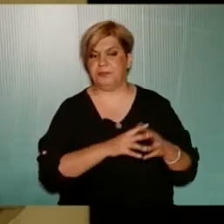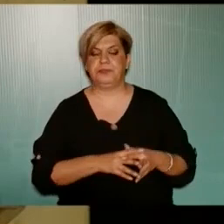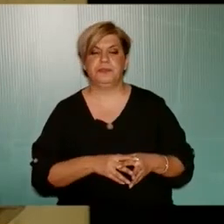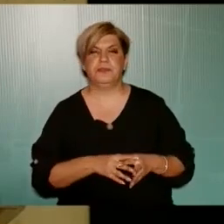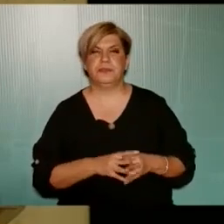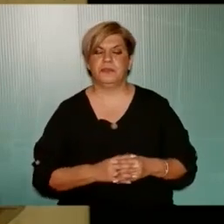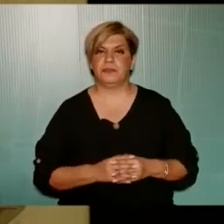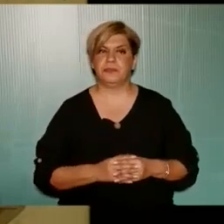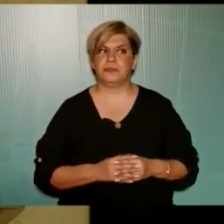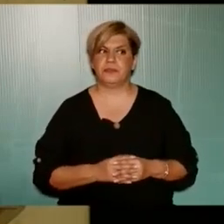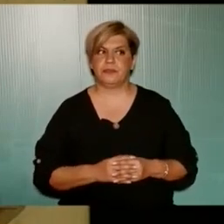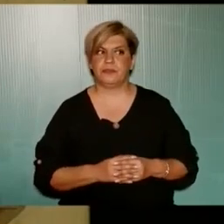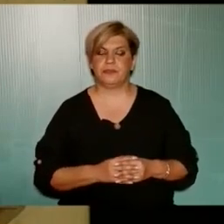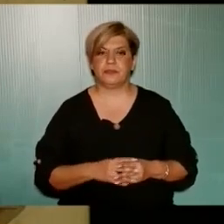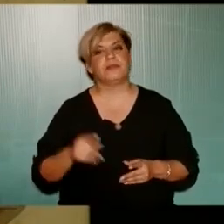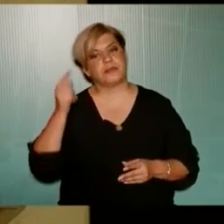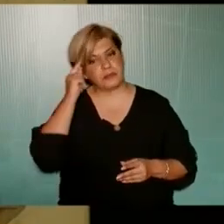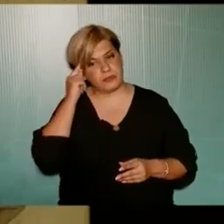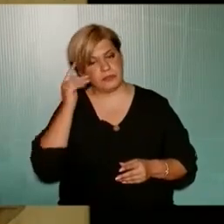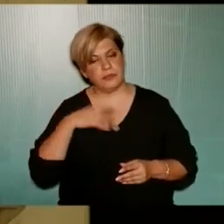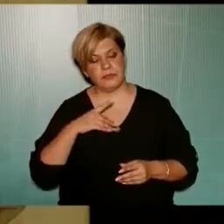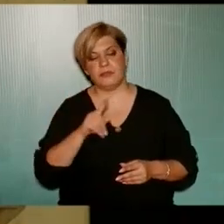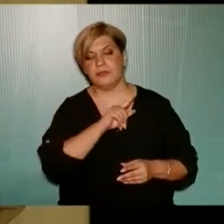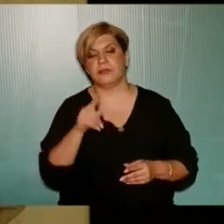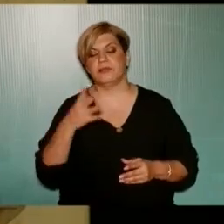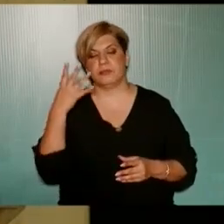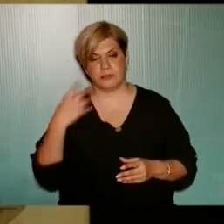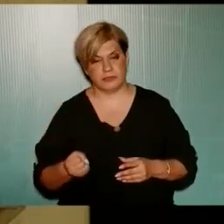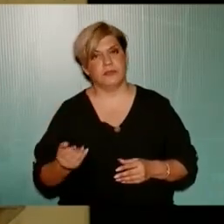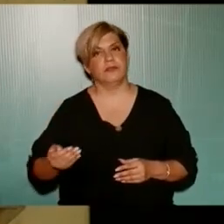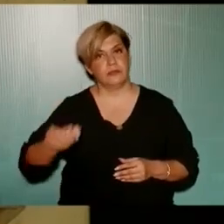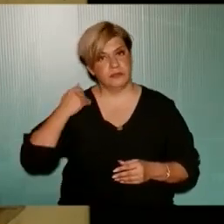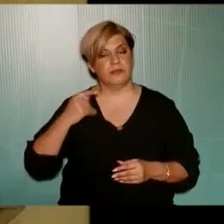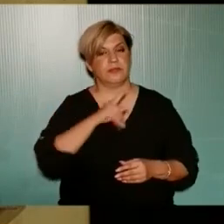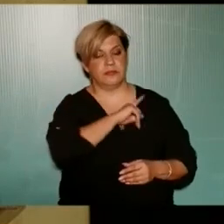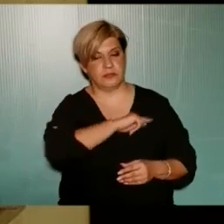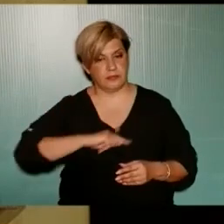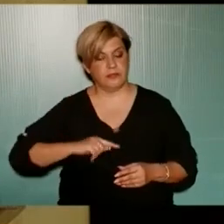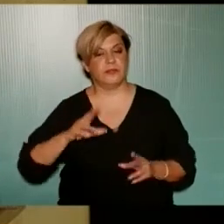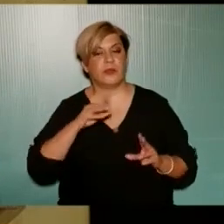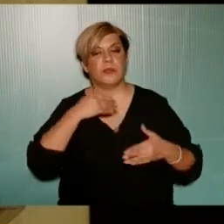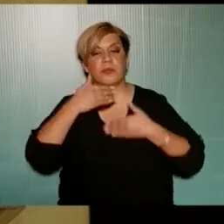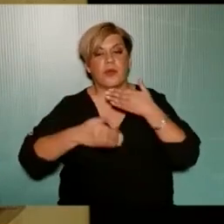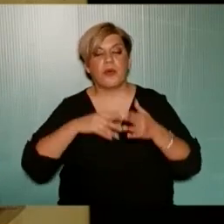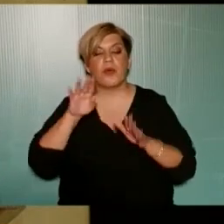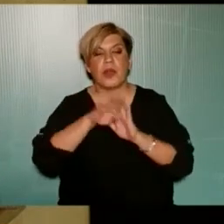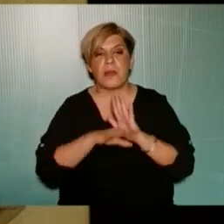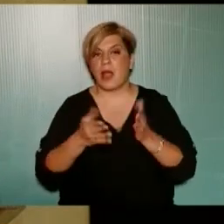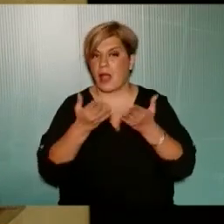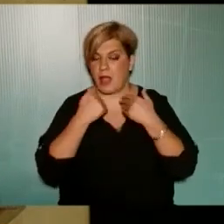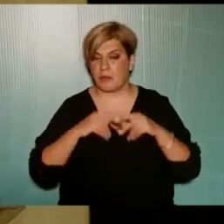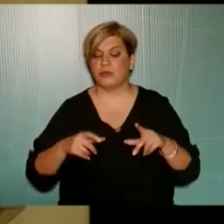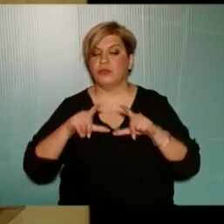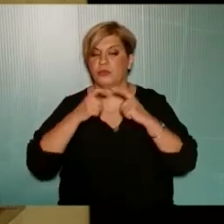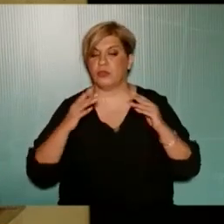Και Κατά τη γνώμη μας της μη ύπαρξης Όπως από τις προηγούμενες διοικήσεις Ολοκληρωμένου προγράμματος σχολικής στέγης Και